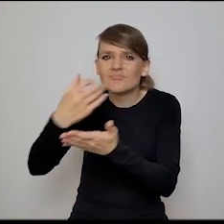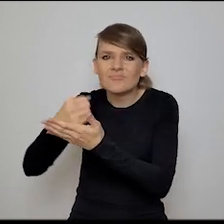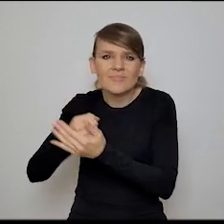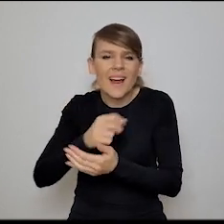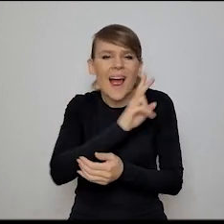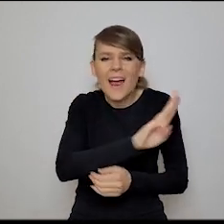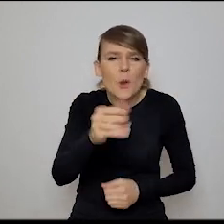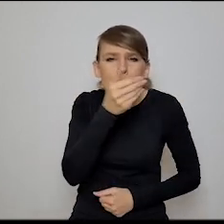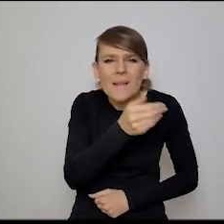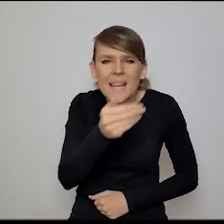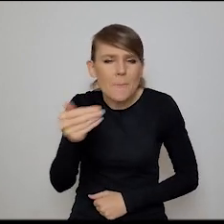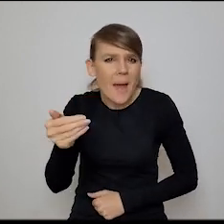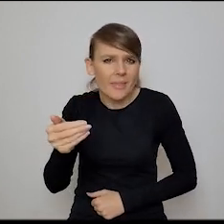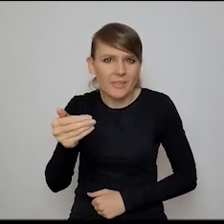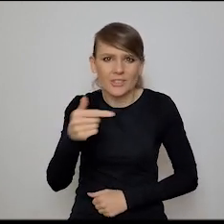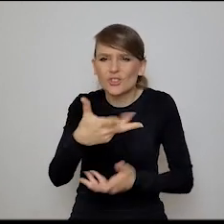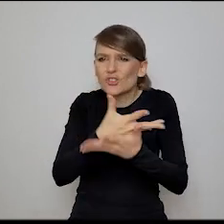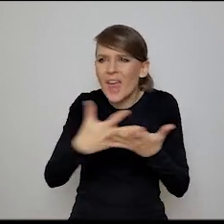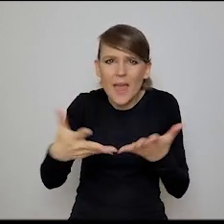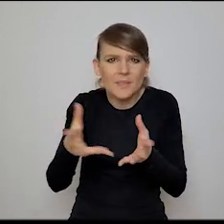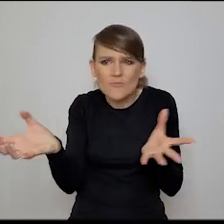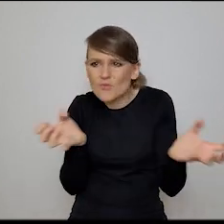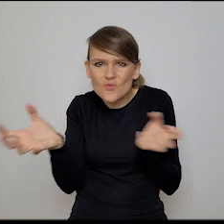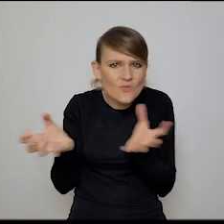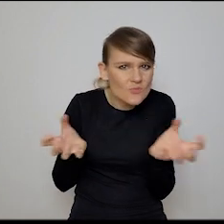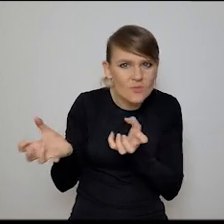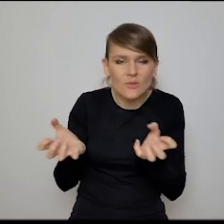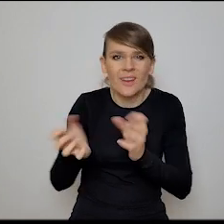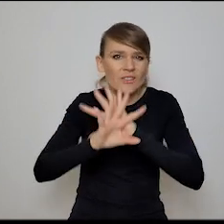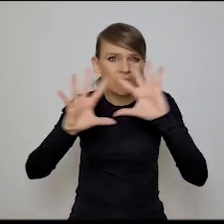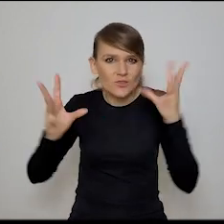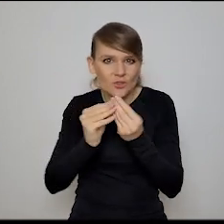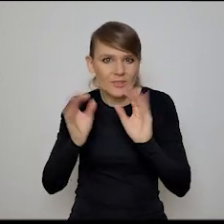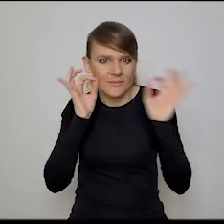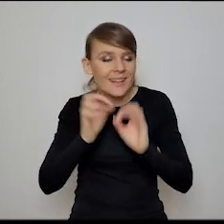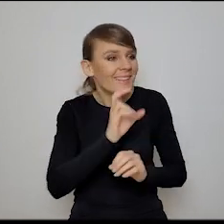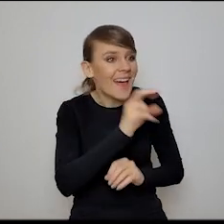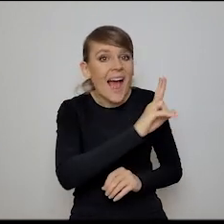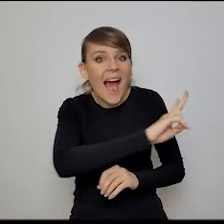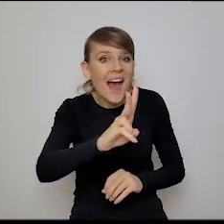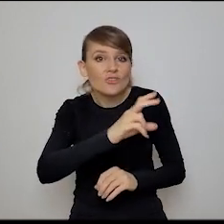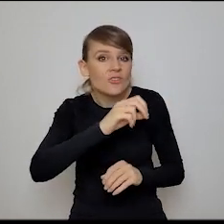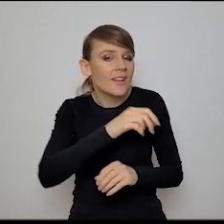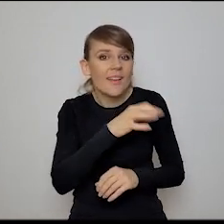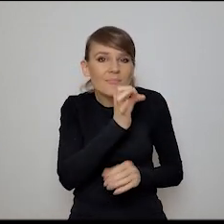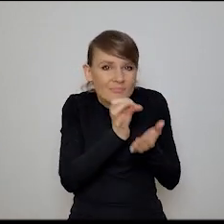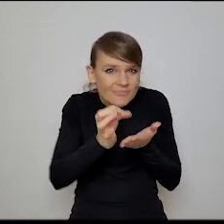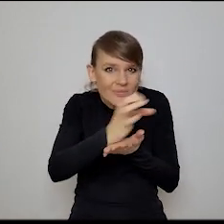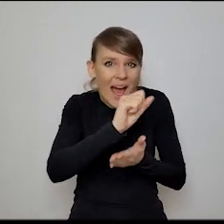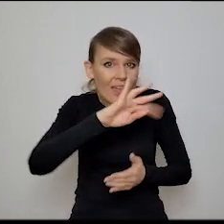milimetrze tej ruchymi, prawda, założonych. Na każdym atomie, na każdym atomie.